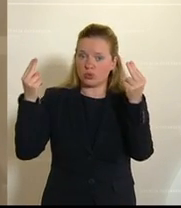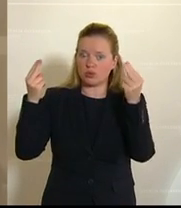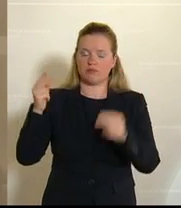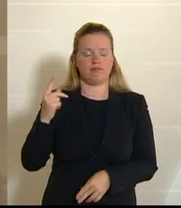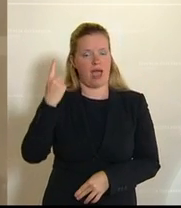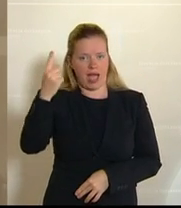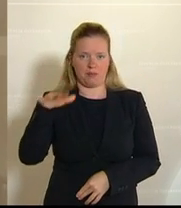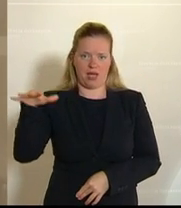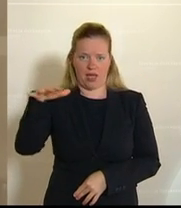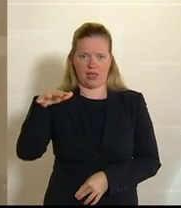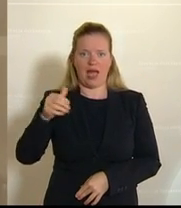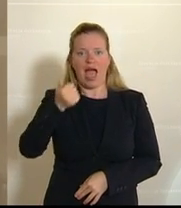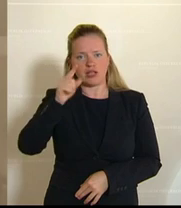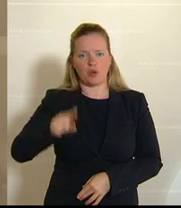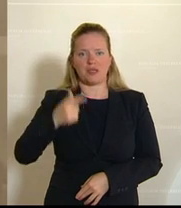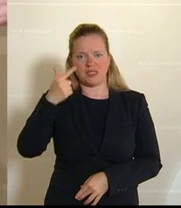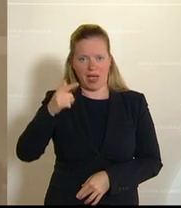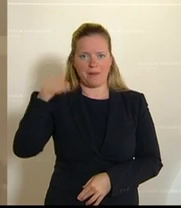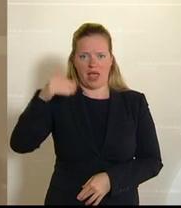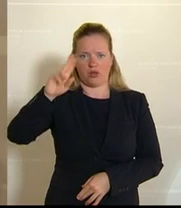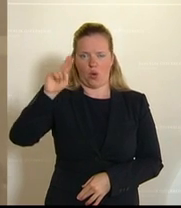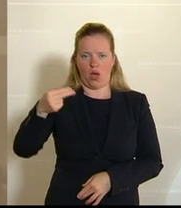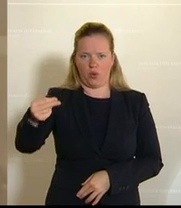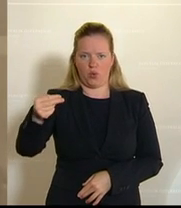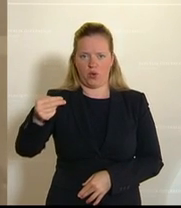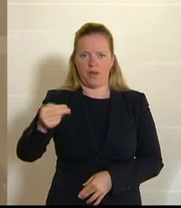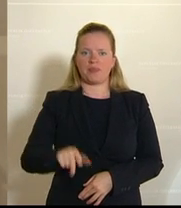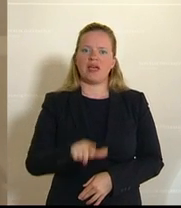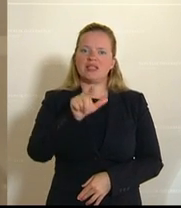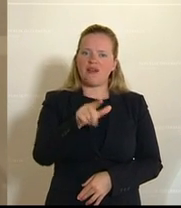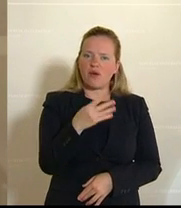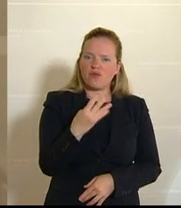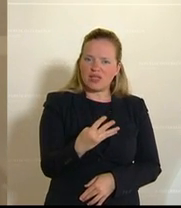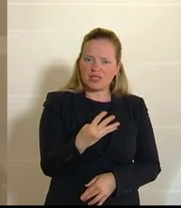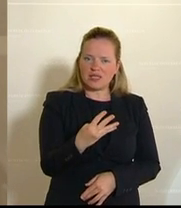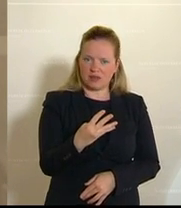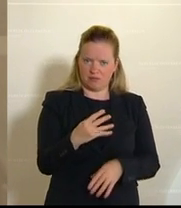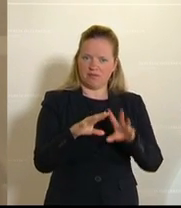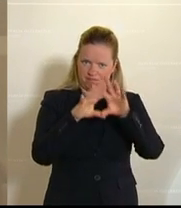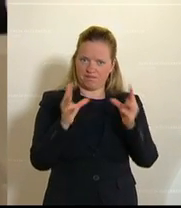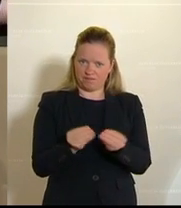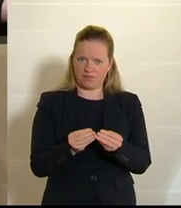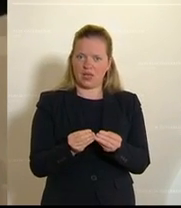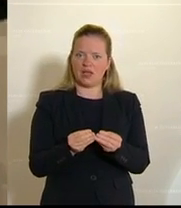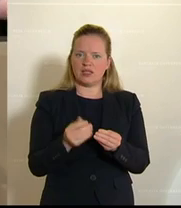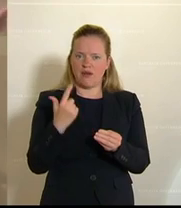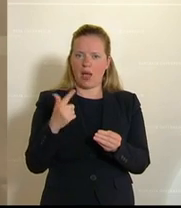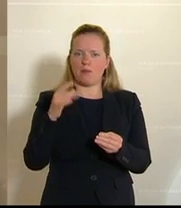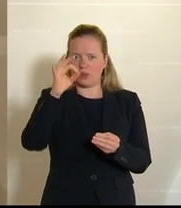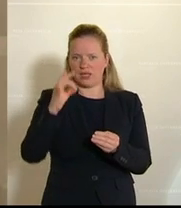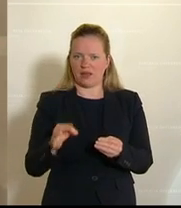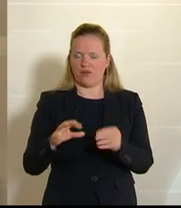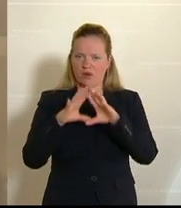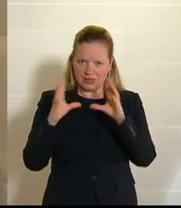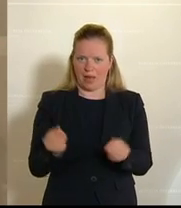Der Bund schlägt sich nieder mit 1,2 Milliarden Euro. Gemessen an den 42 Milliarden Euro sind das 3 Prozent des gesamten Kuchens.